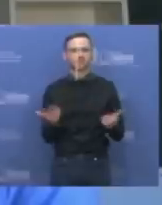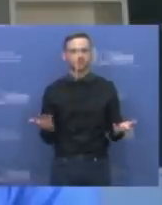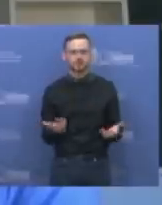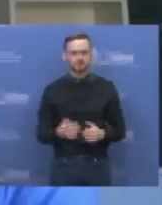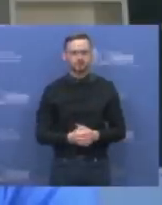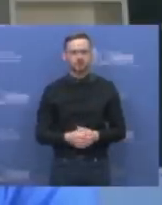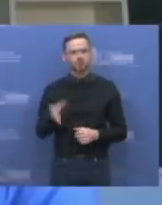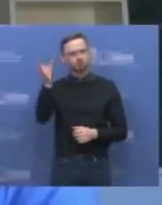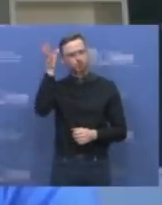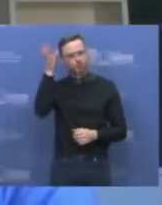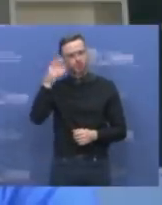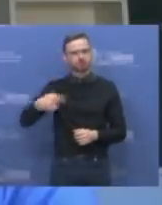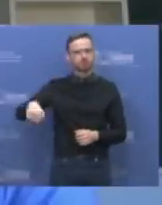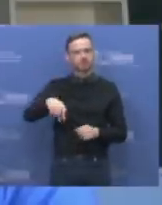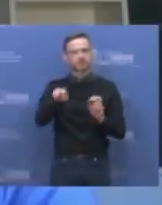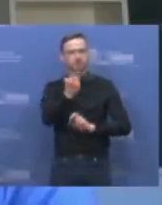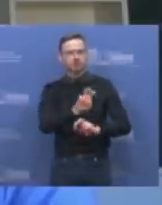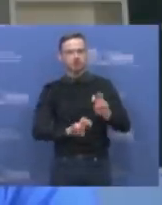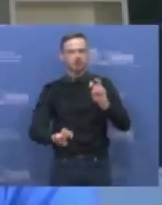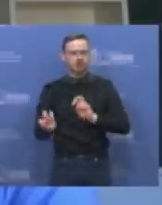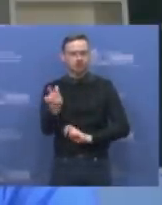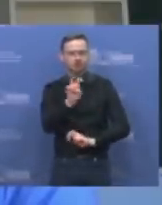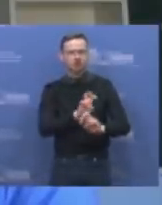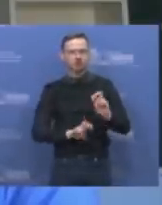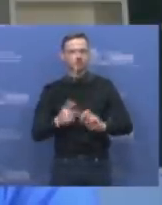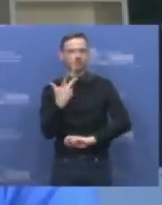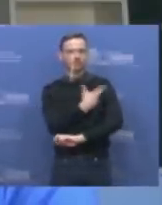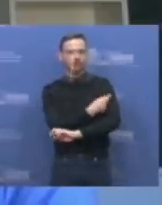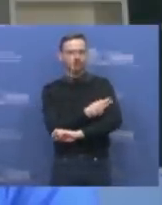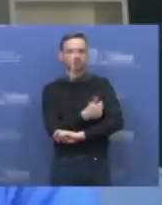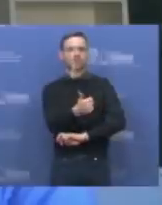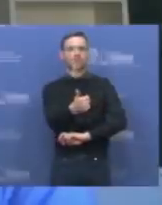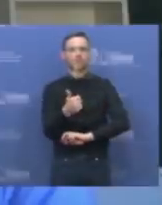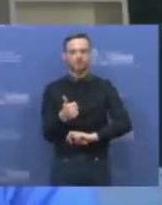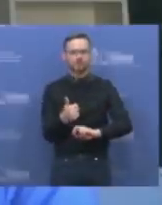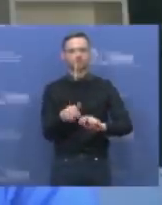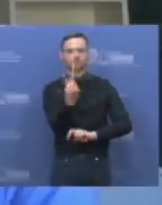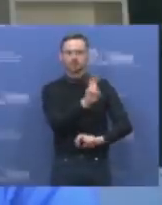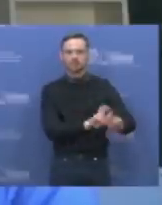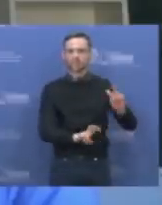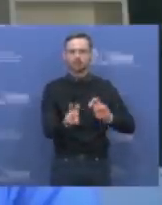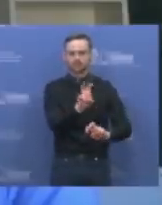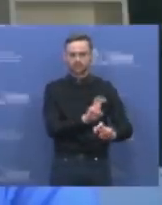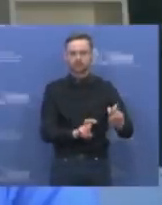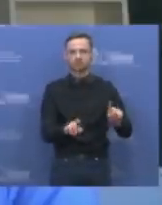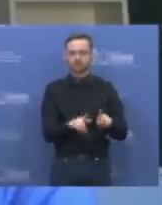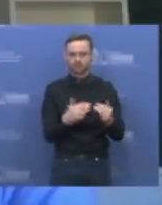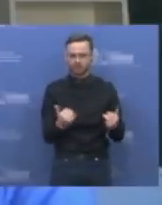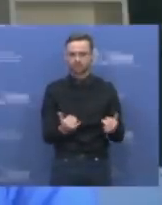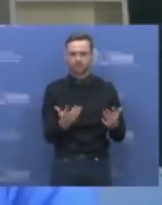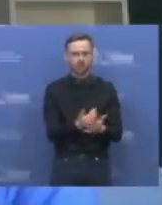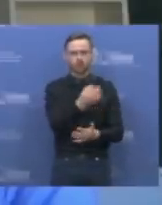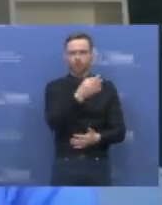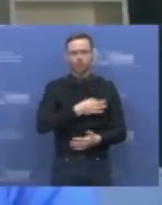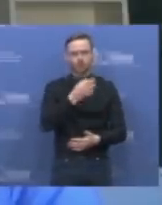kad mokslininkai ieško įvairių vakcinų, kurios padėtų reiškia pažavoti šitą viruso infekciją. Ir